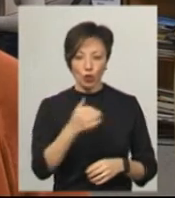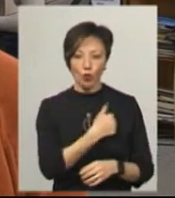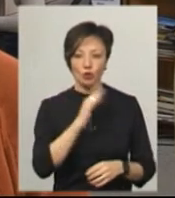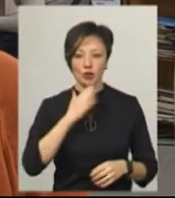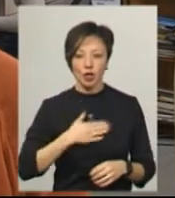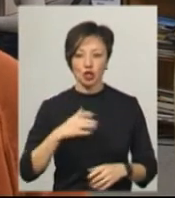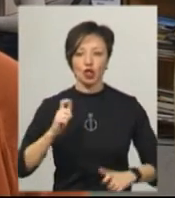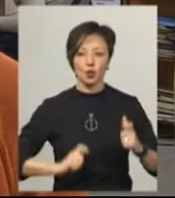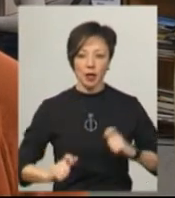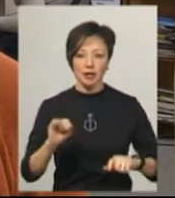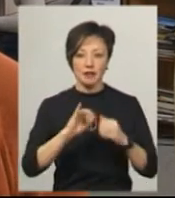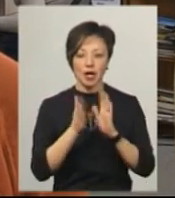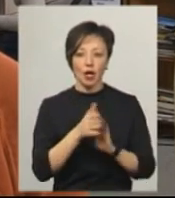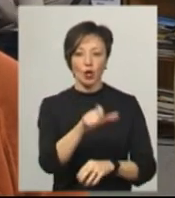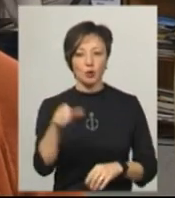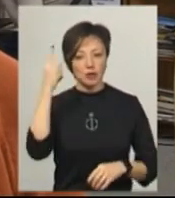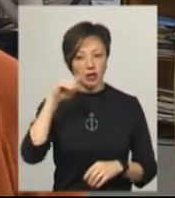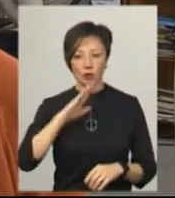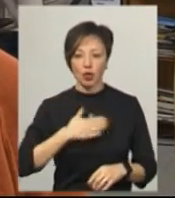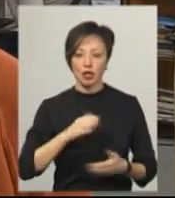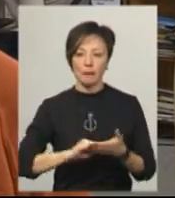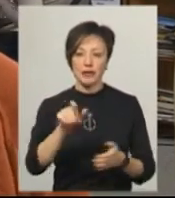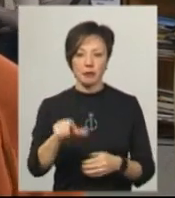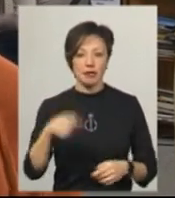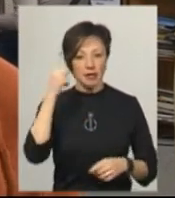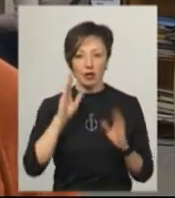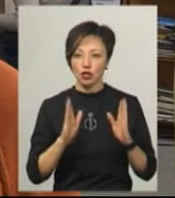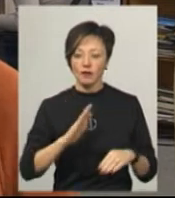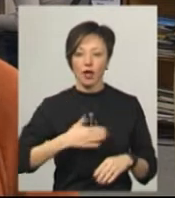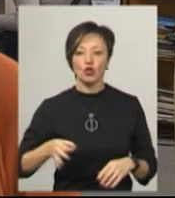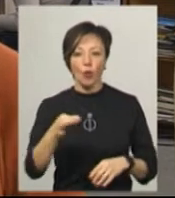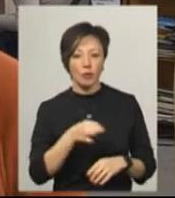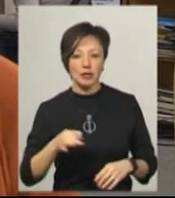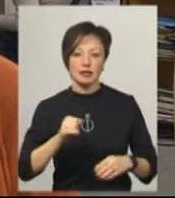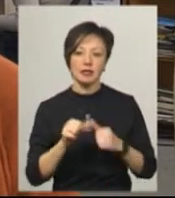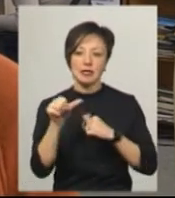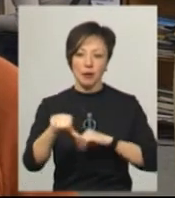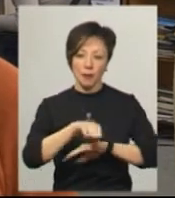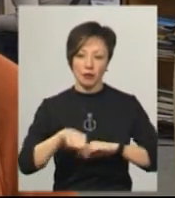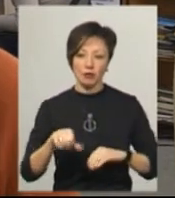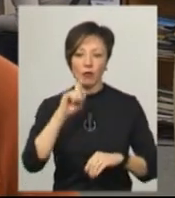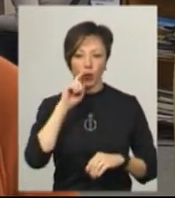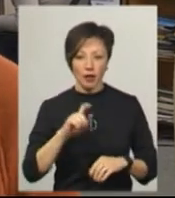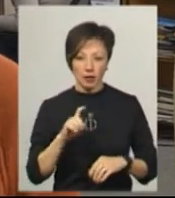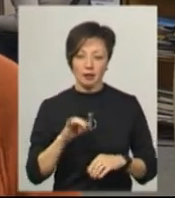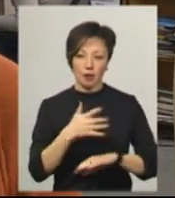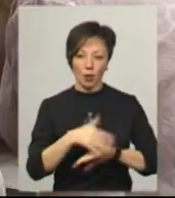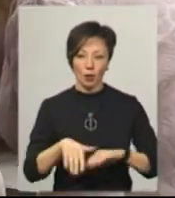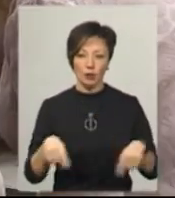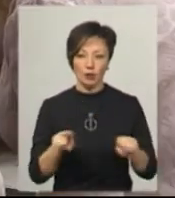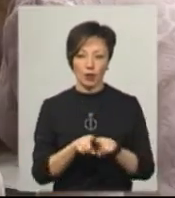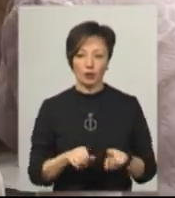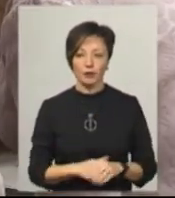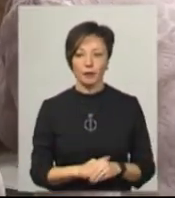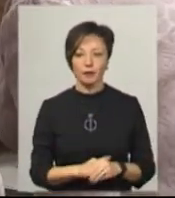наші і студенти, і взагалі люди знали про наших письменників. І знали не лише в нашій області, а й за межами в Україні, і за кордоном також.